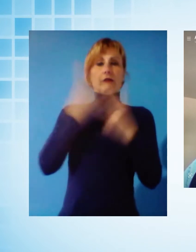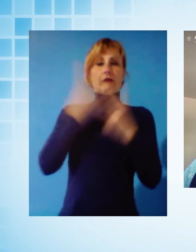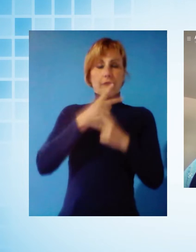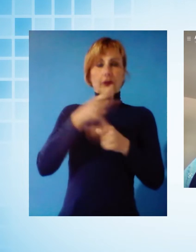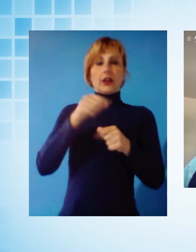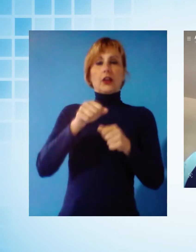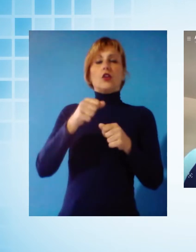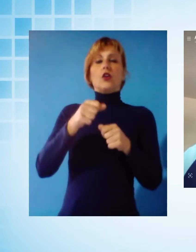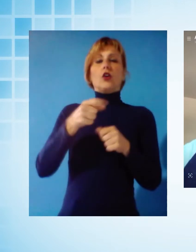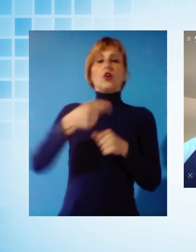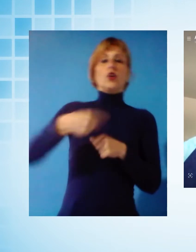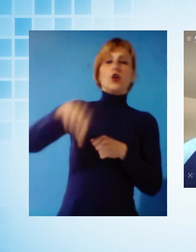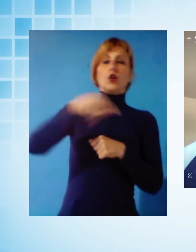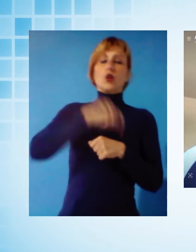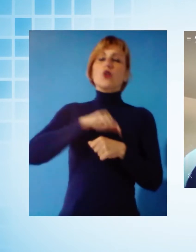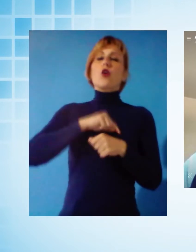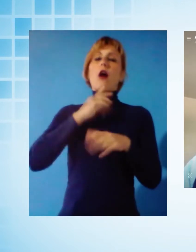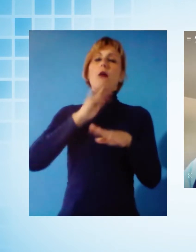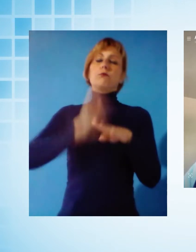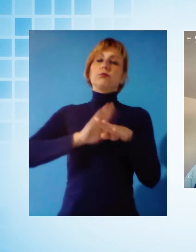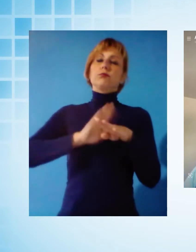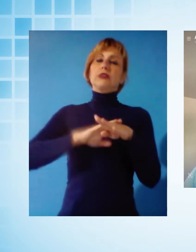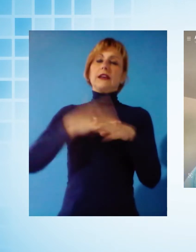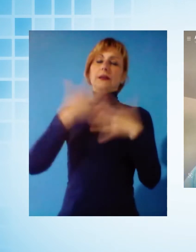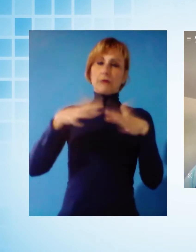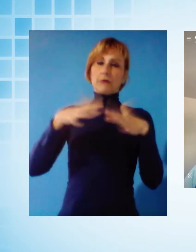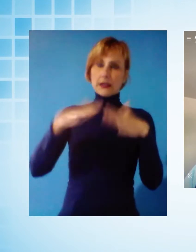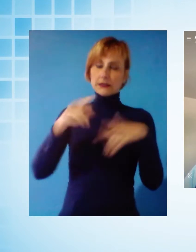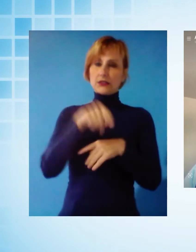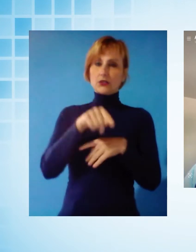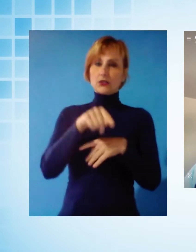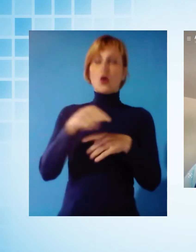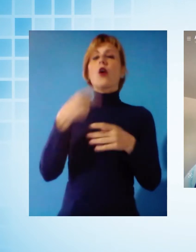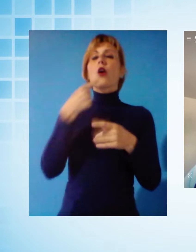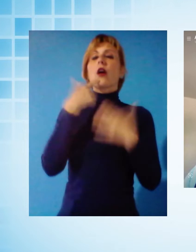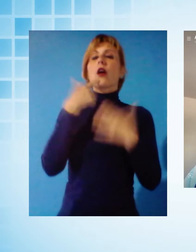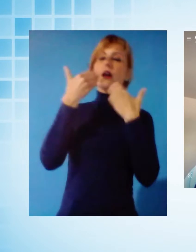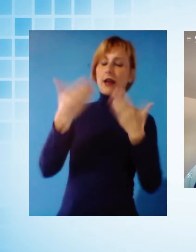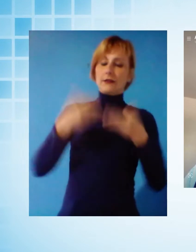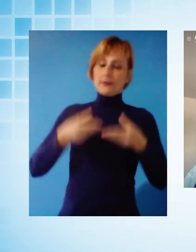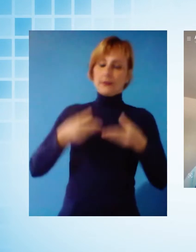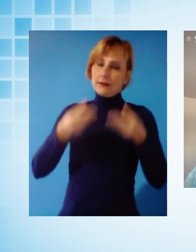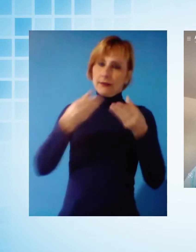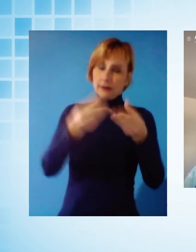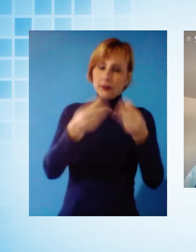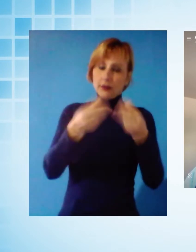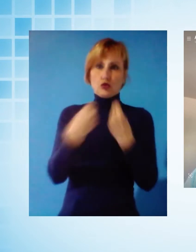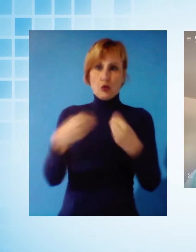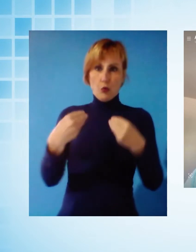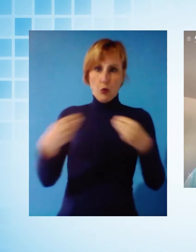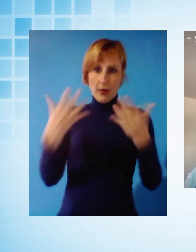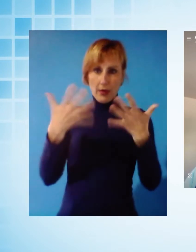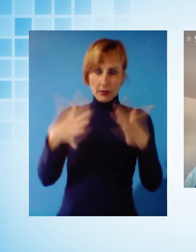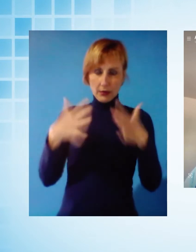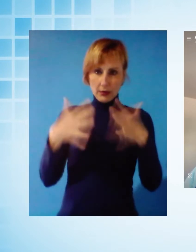abbiamo in qualche modo consentito attraverso la fornitura di quella strumentazione e di